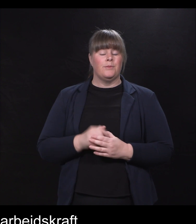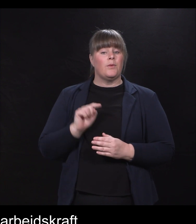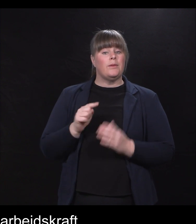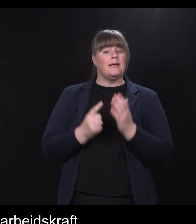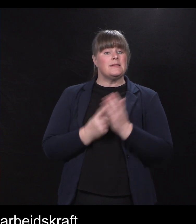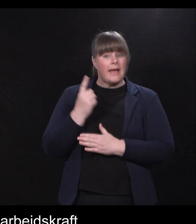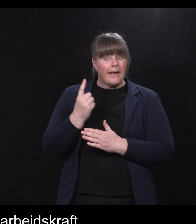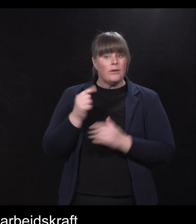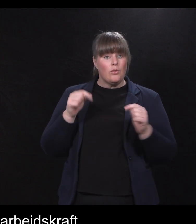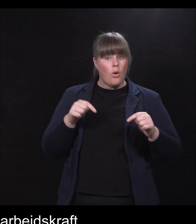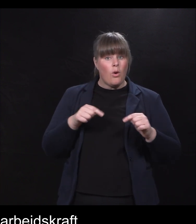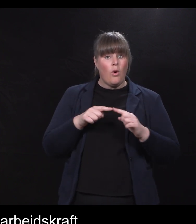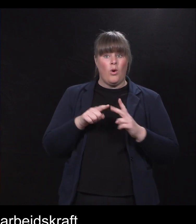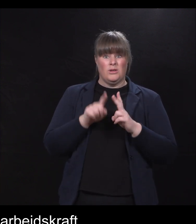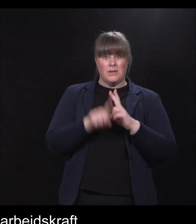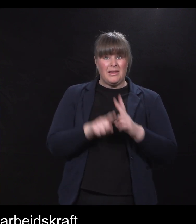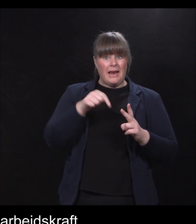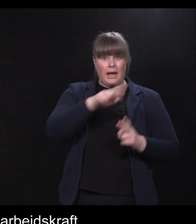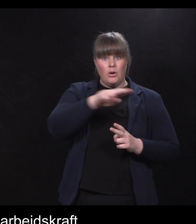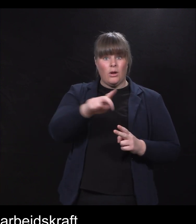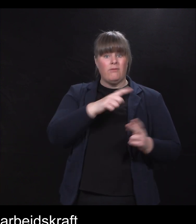Norge faktisk mangler arbeidskraft.